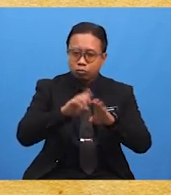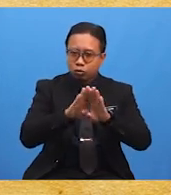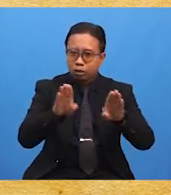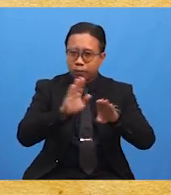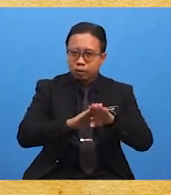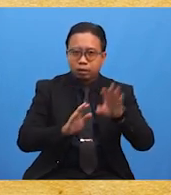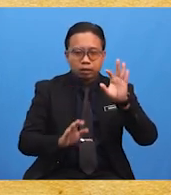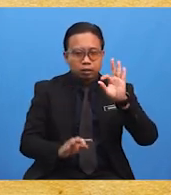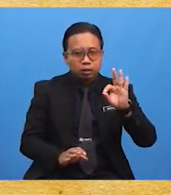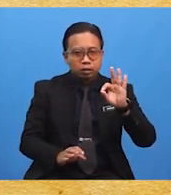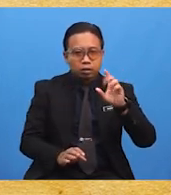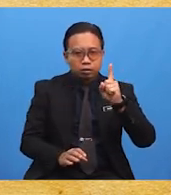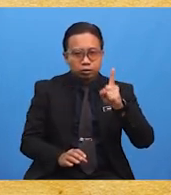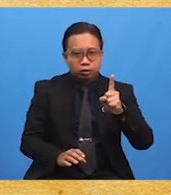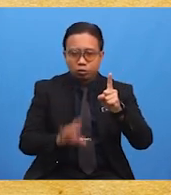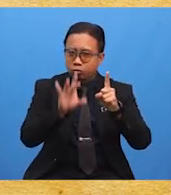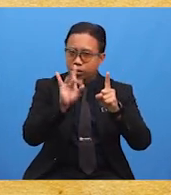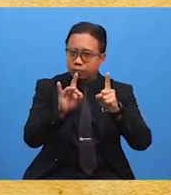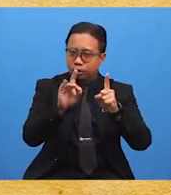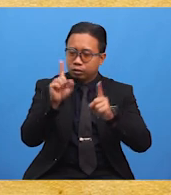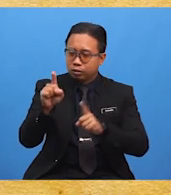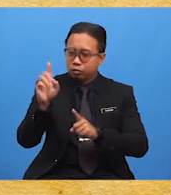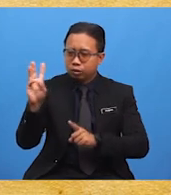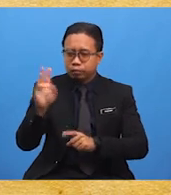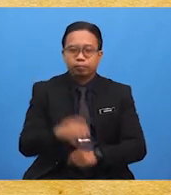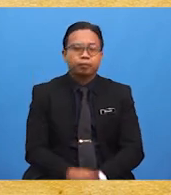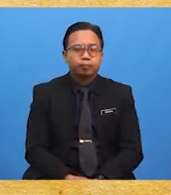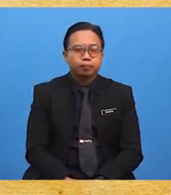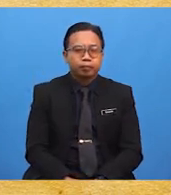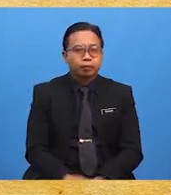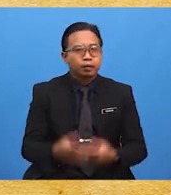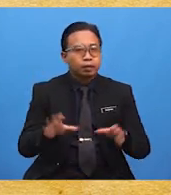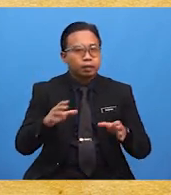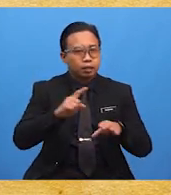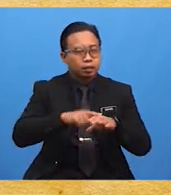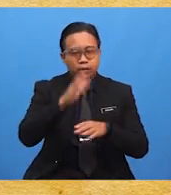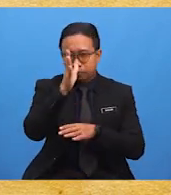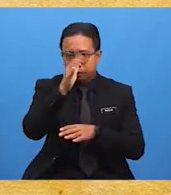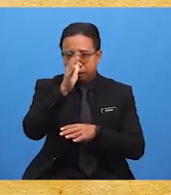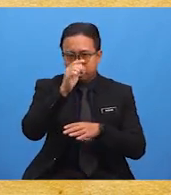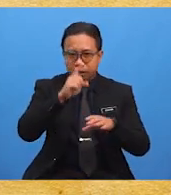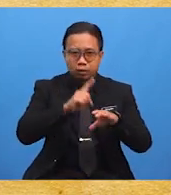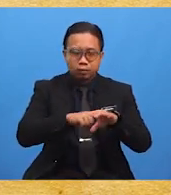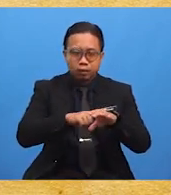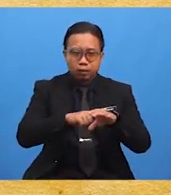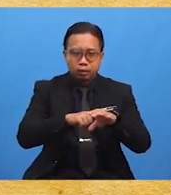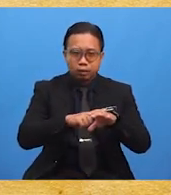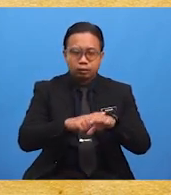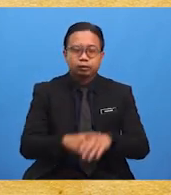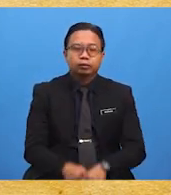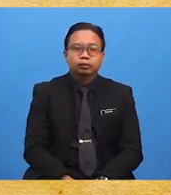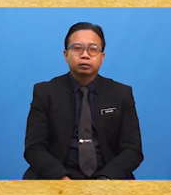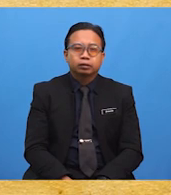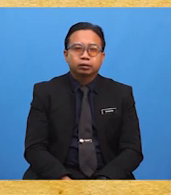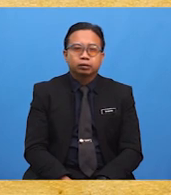1816 di Pulau Pinang dan Melayu Free School yang dibuka di Melayu